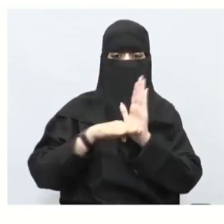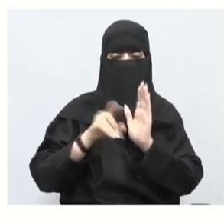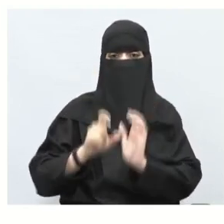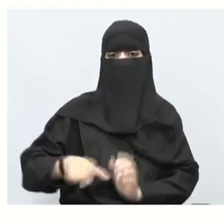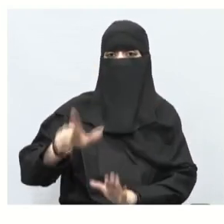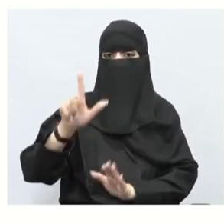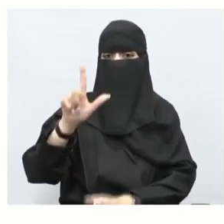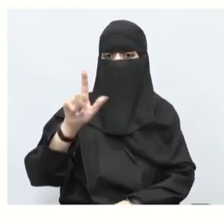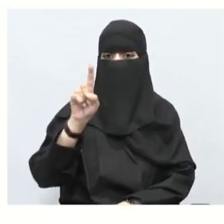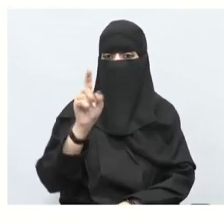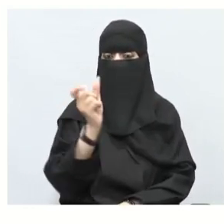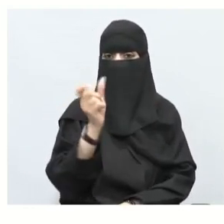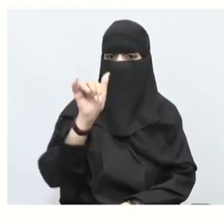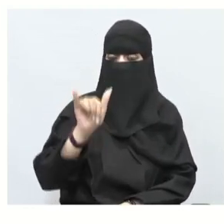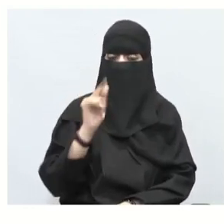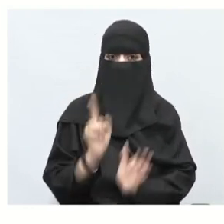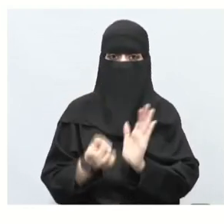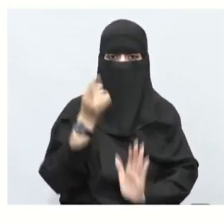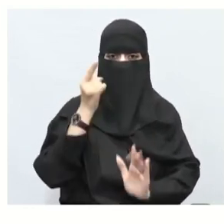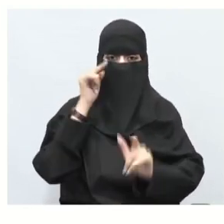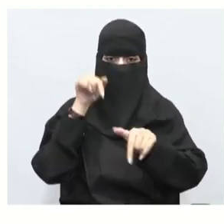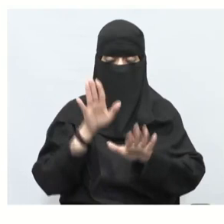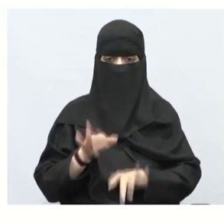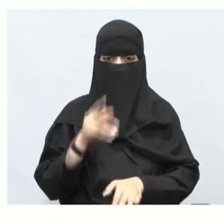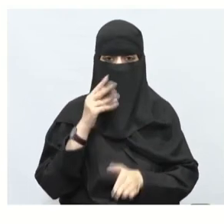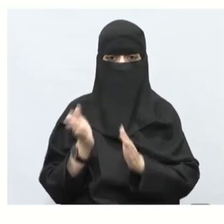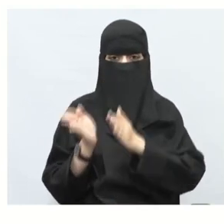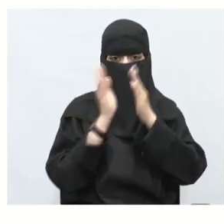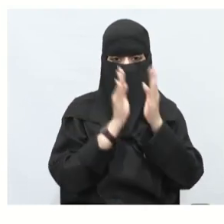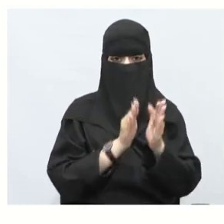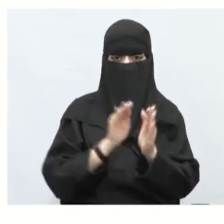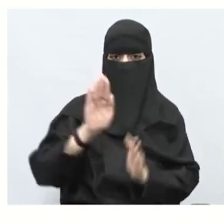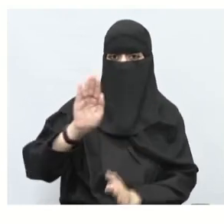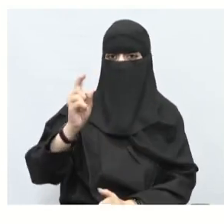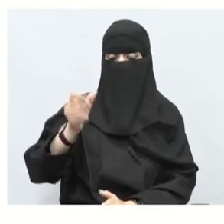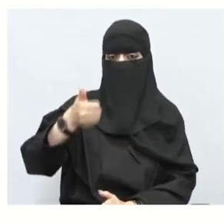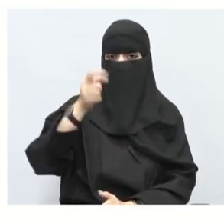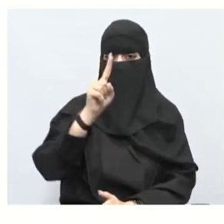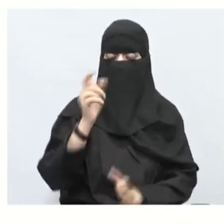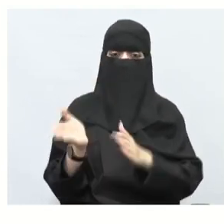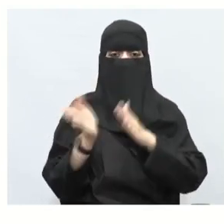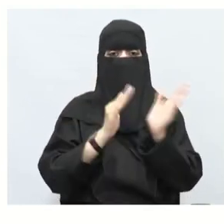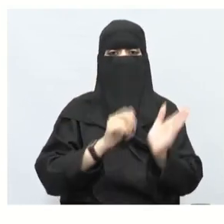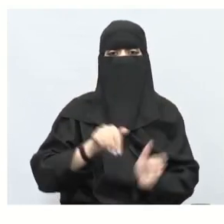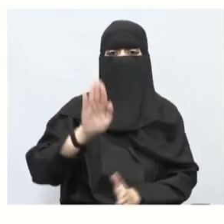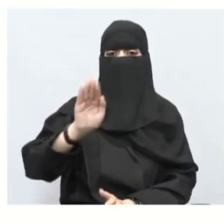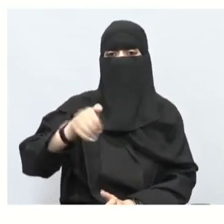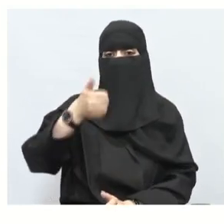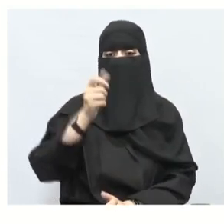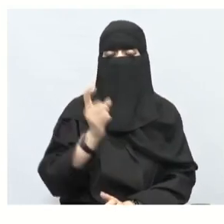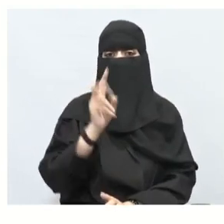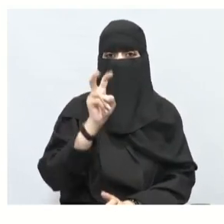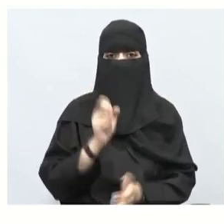لبنى لبنى وانا أقرأ بعدين سناء بعدين صارها هنا